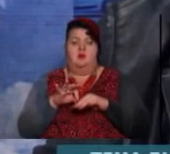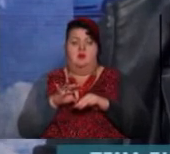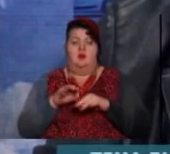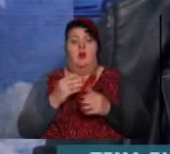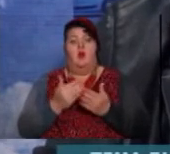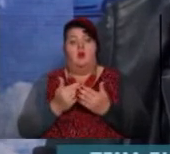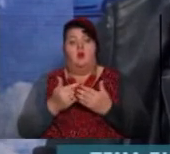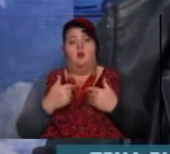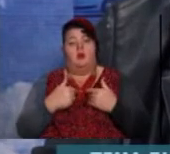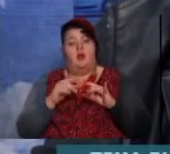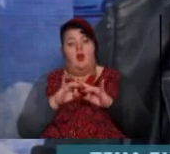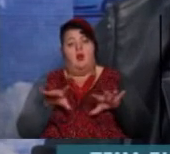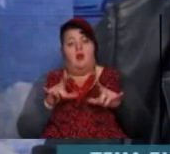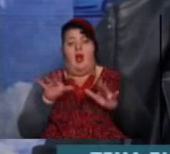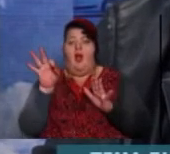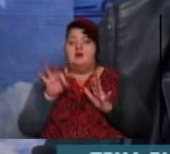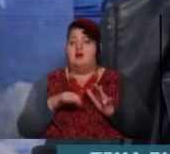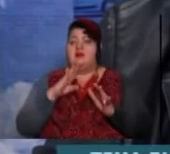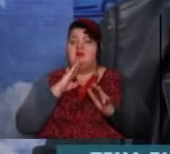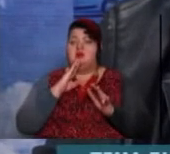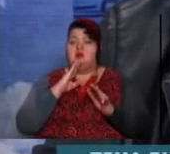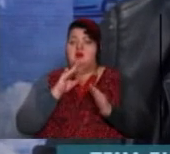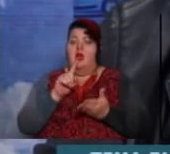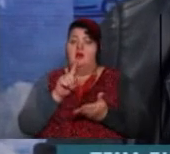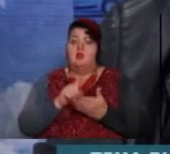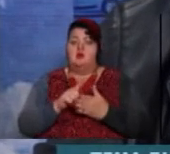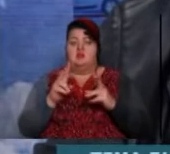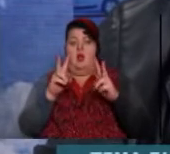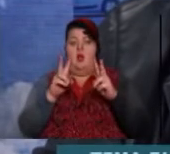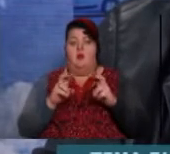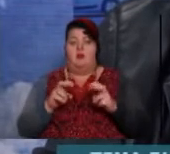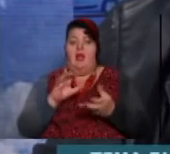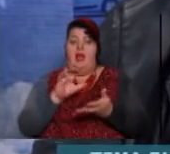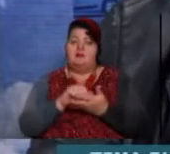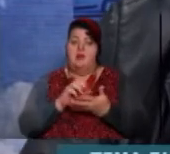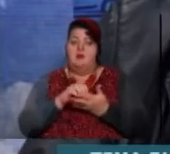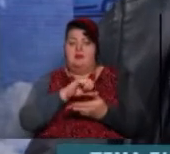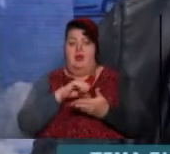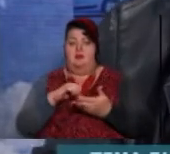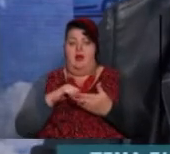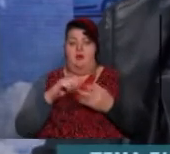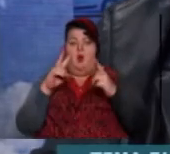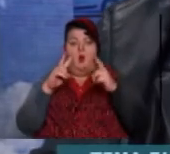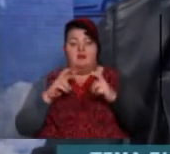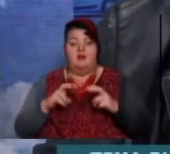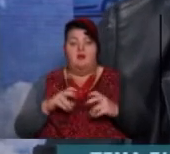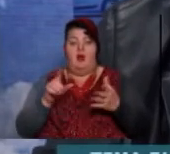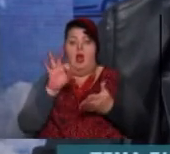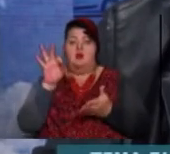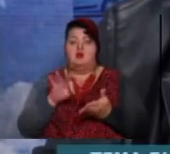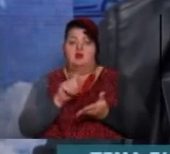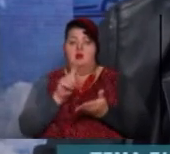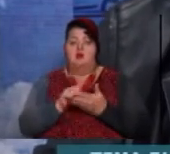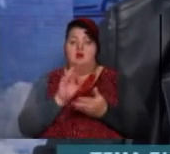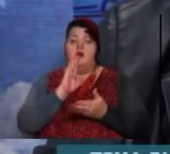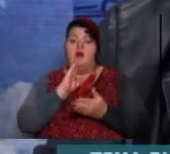я коснувся, як часто жінчина дожна обслідовуватися, займатися самообслідованням, і як часто она дожна посіщати